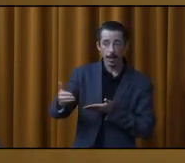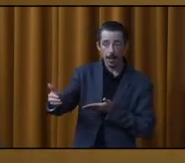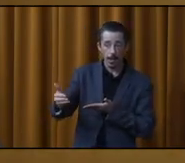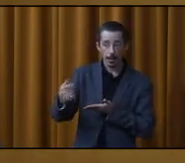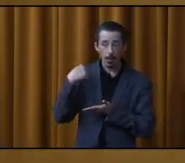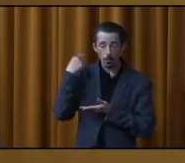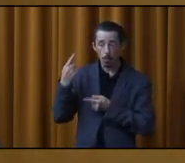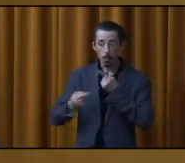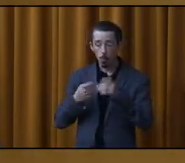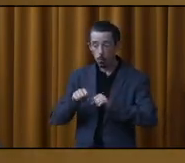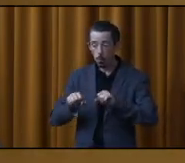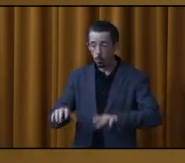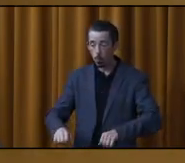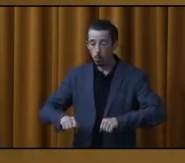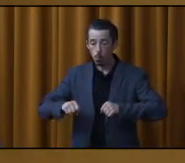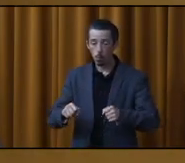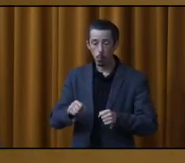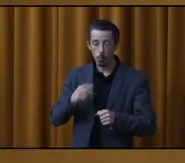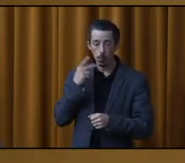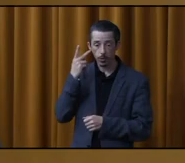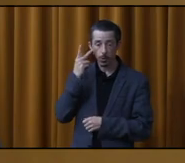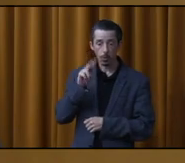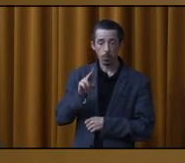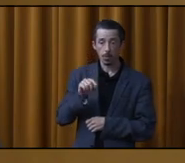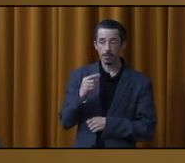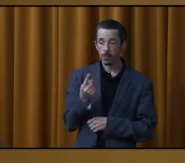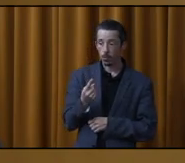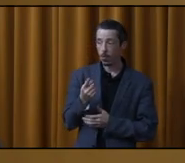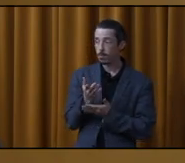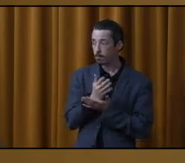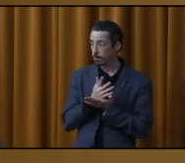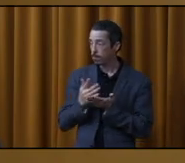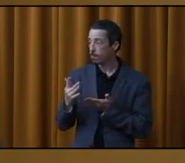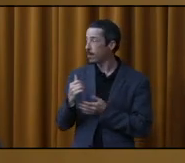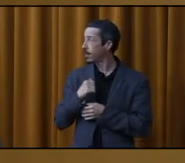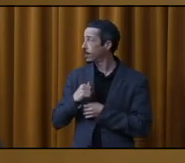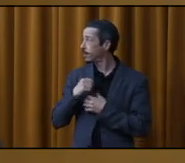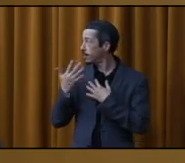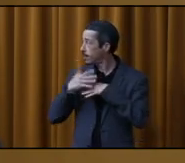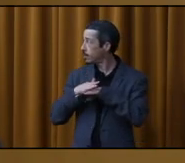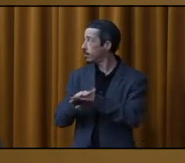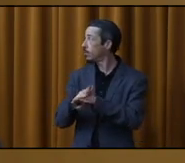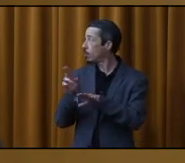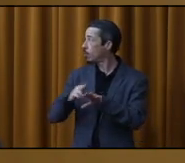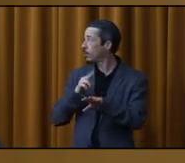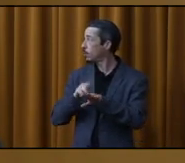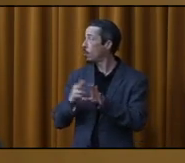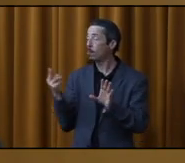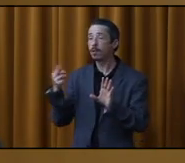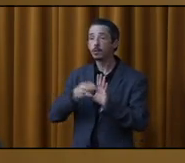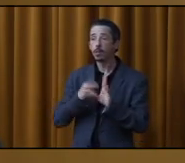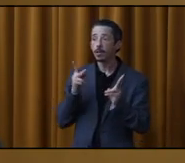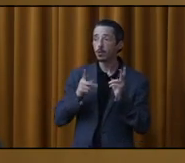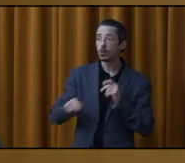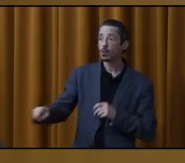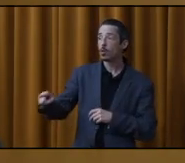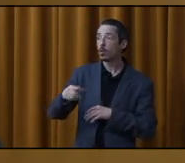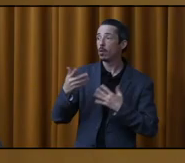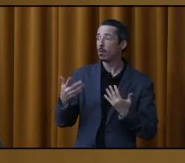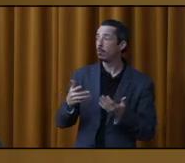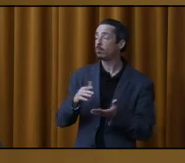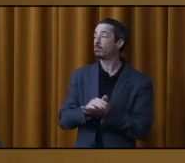Depuis qu'on est arrivés au pouvoir en 2021, on a quand même essayé d'intégrer les notions de participation citoyenne